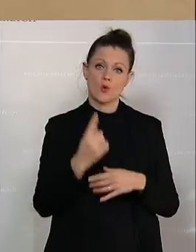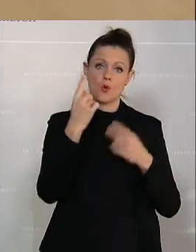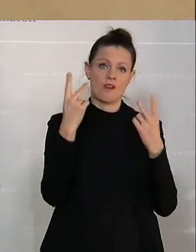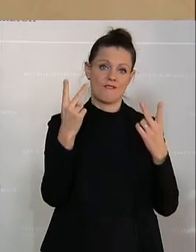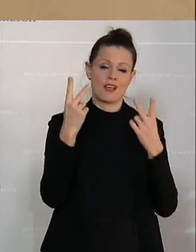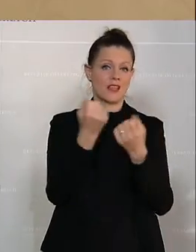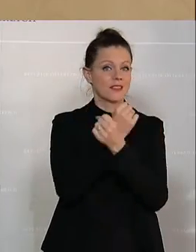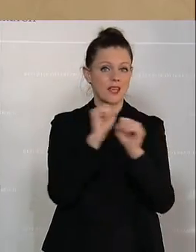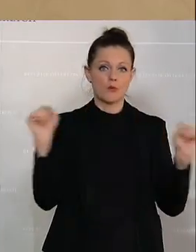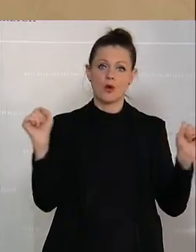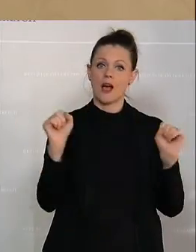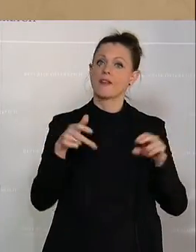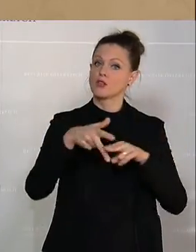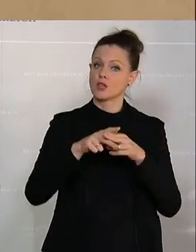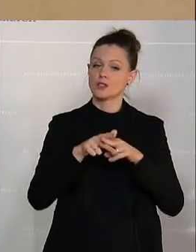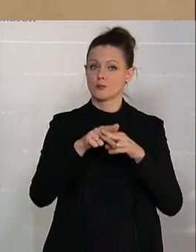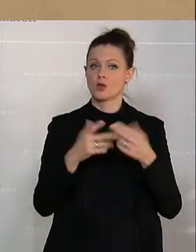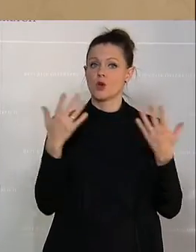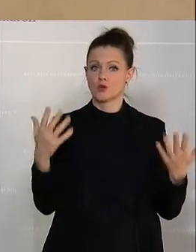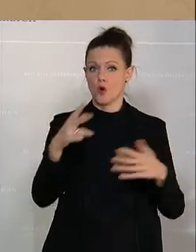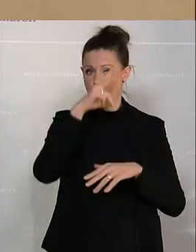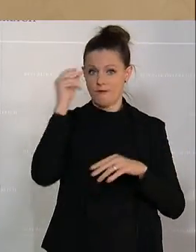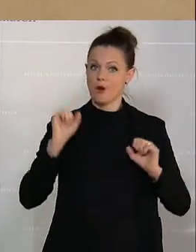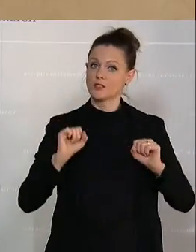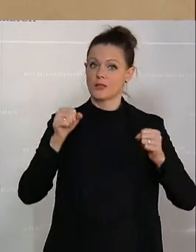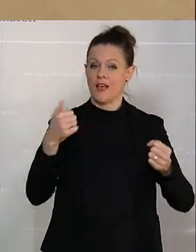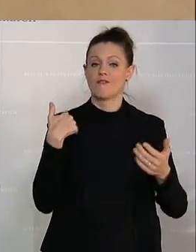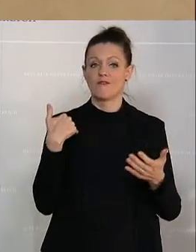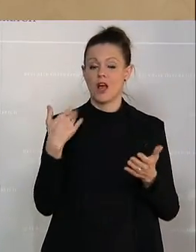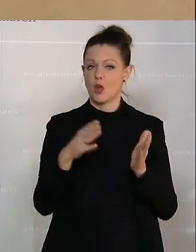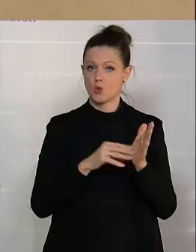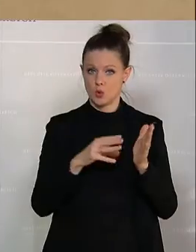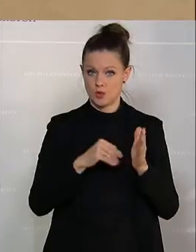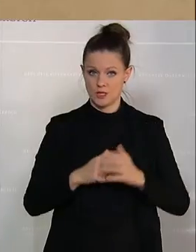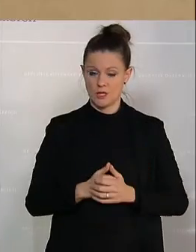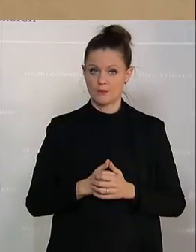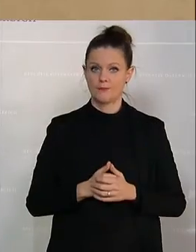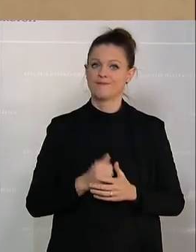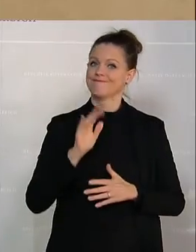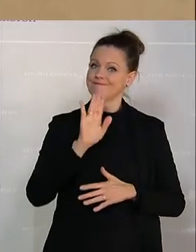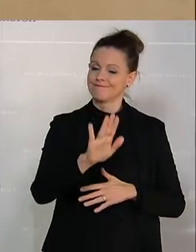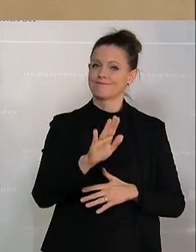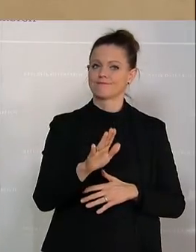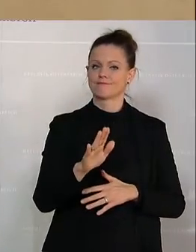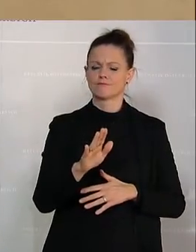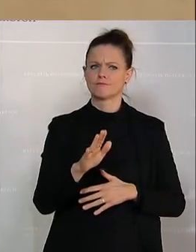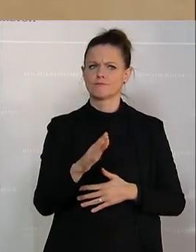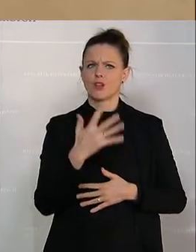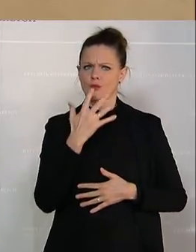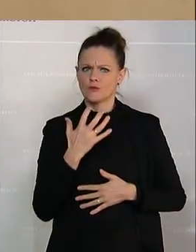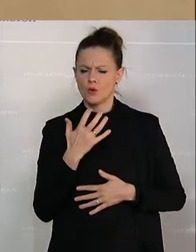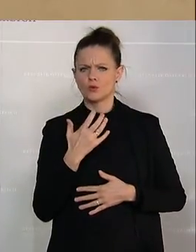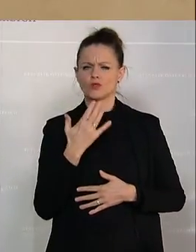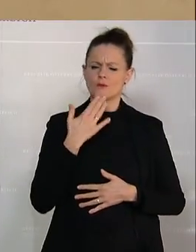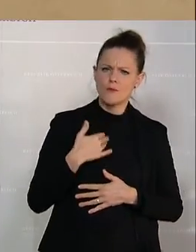demokratische Instrument eines Volksbegehrens genutzt haben, um ihrem Anliegen Gehör und Nachdruck